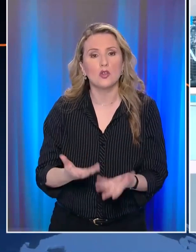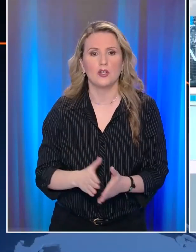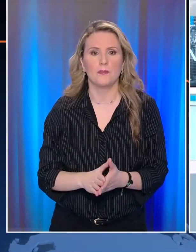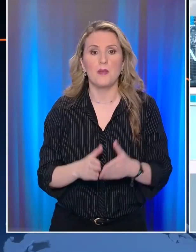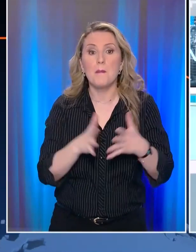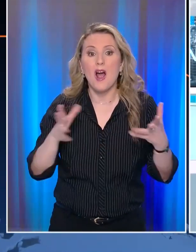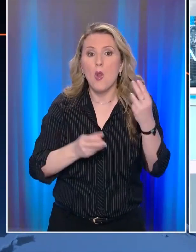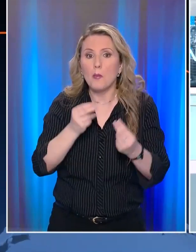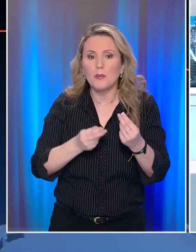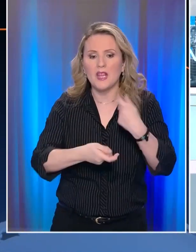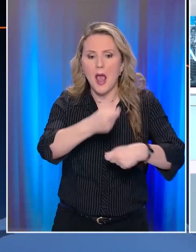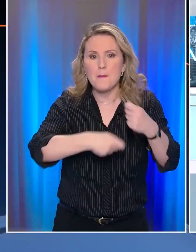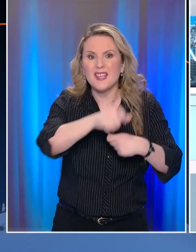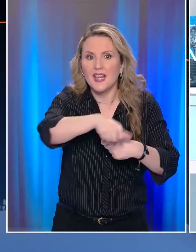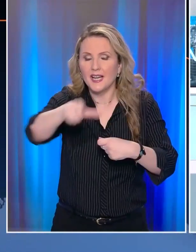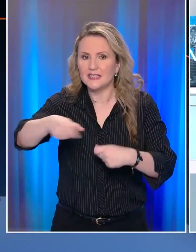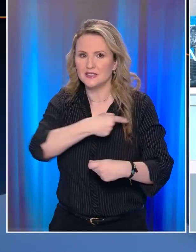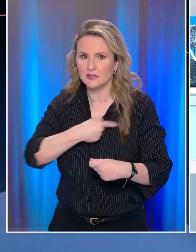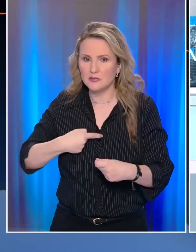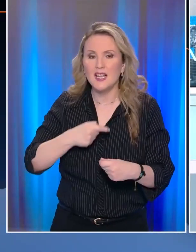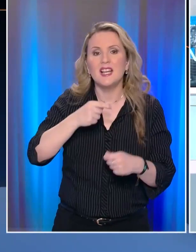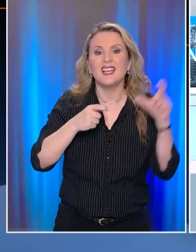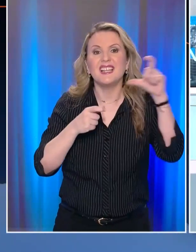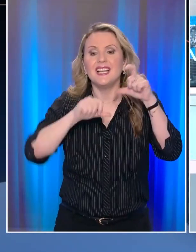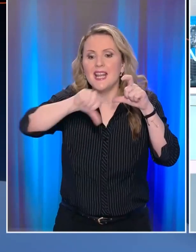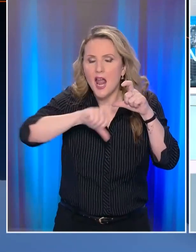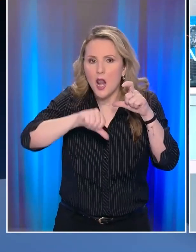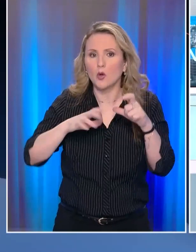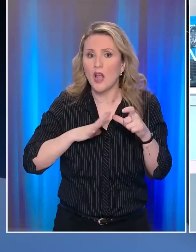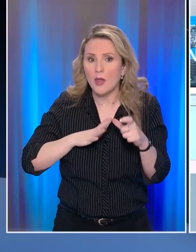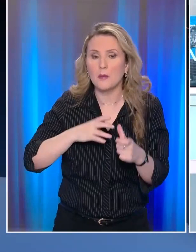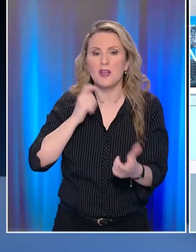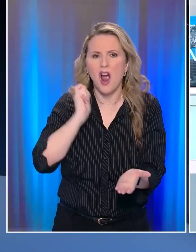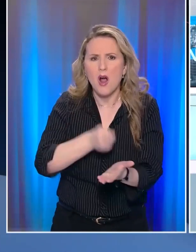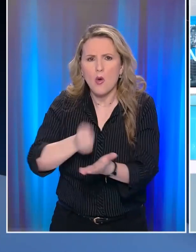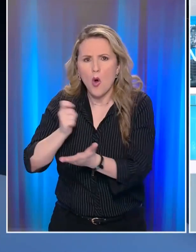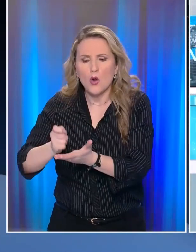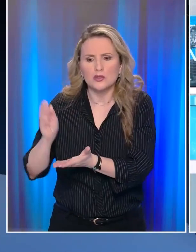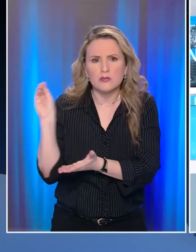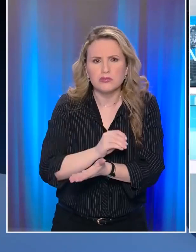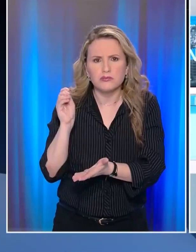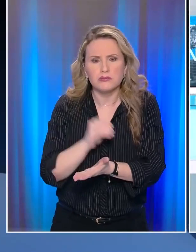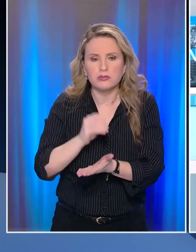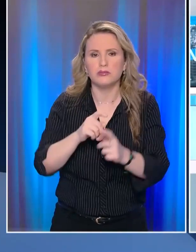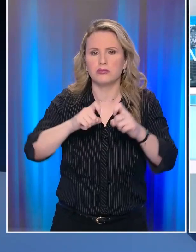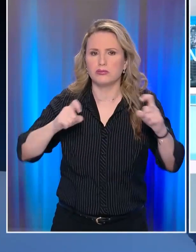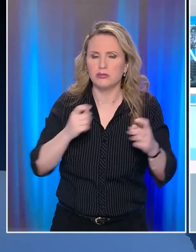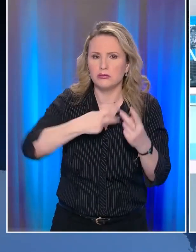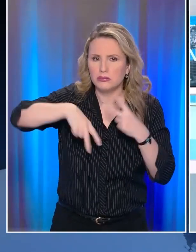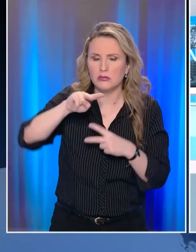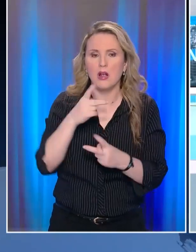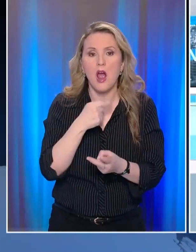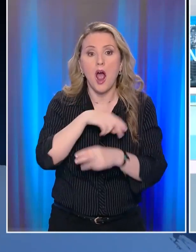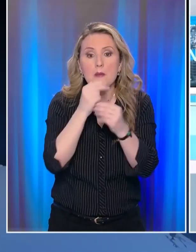είναι ότι και επιχειρήσεις όσο αφορά το ηλιέλεο Αλλά και καταναλωτές έκαναν πολύ μεγαλύτερες προμήθεις Επομένως είχαν πολύ περισσότερα αγαθά, αφησάνοντας